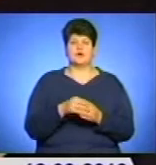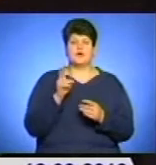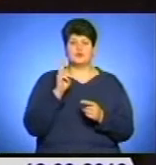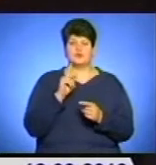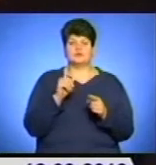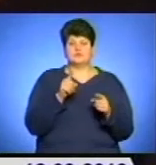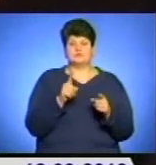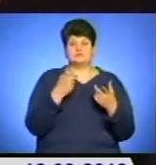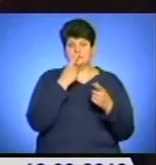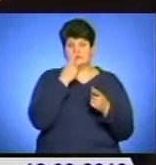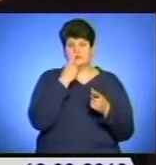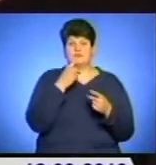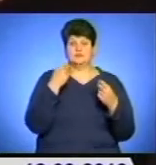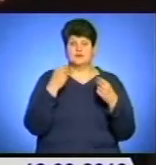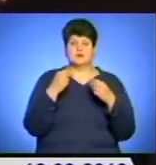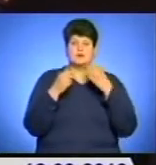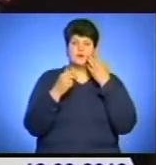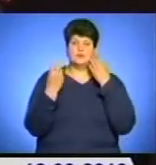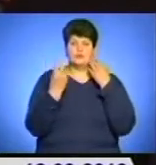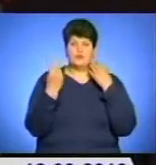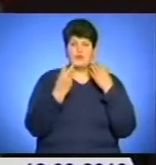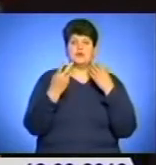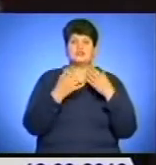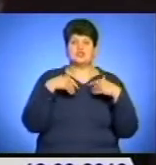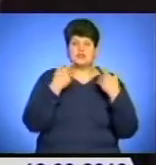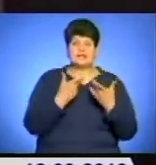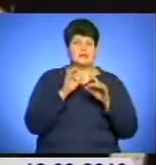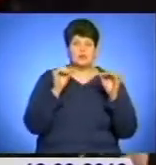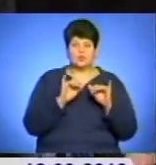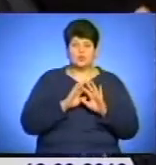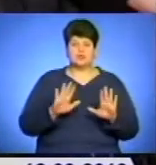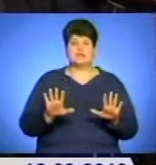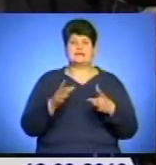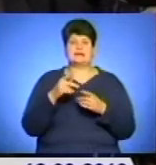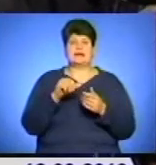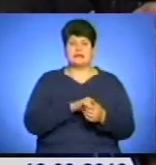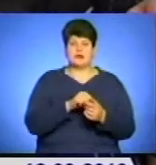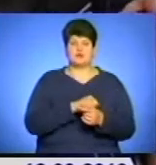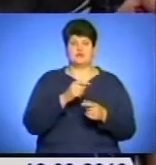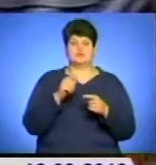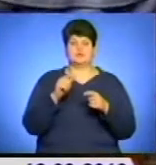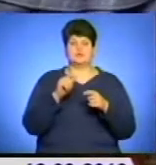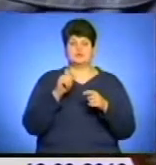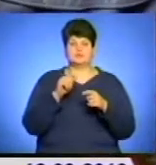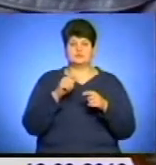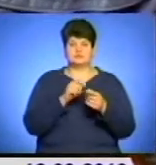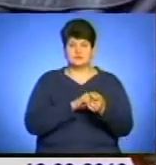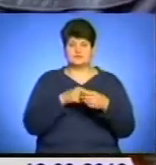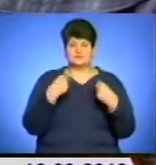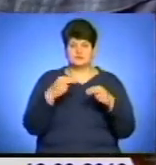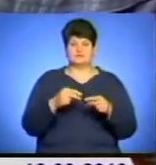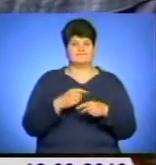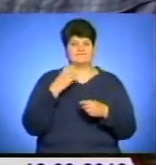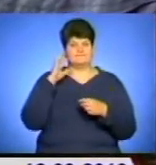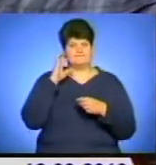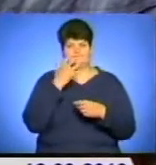а хто щойно прокладеною. Проте обоє чоловіків йшли у нікуди, адже за наркозлочинна відповідальність сугора. А перспектива розбагатіти на